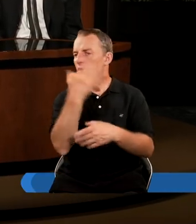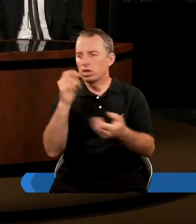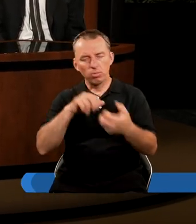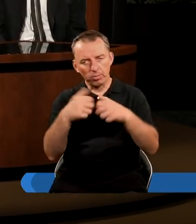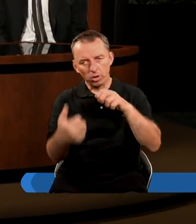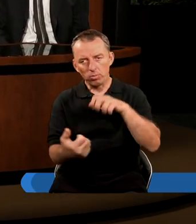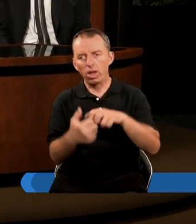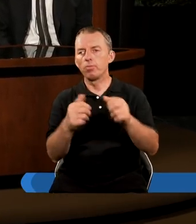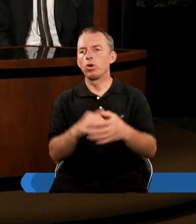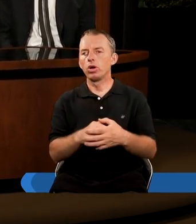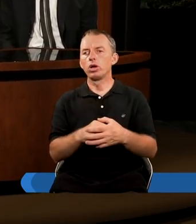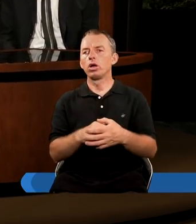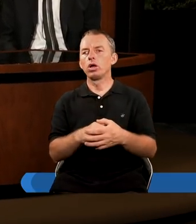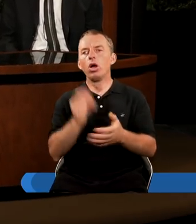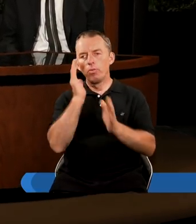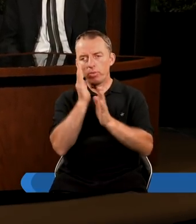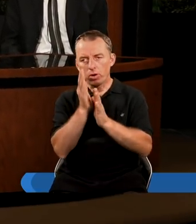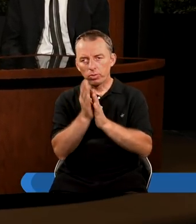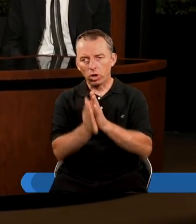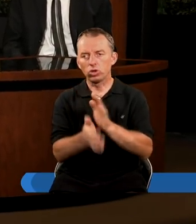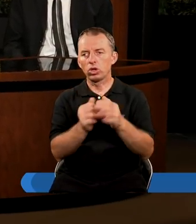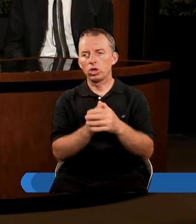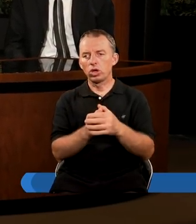problemu. Po prostu